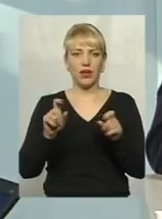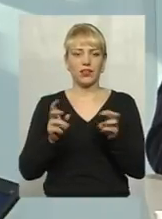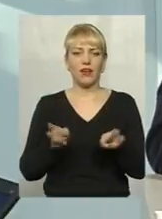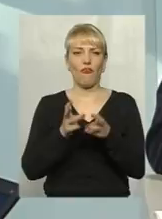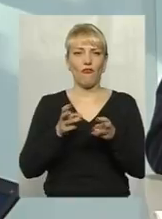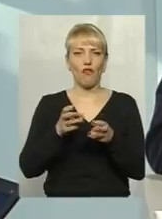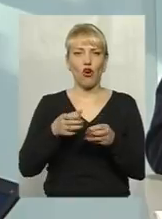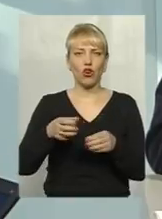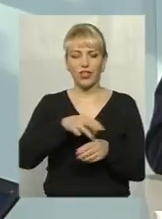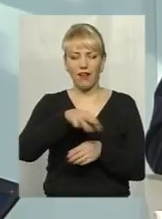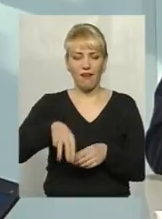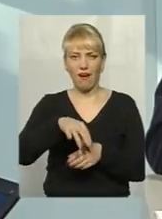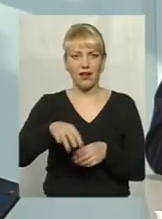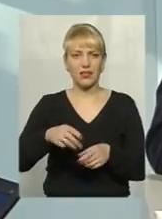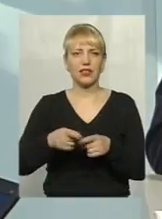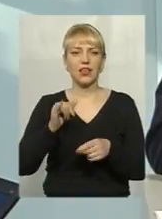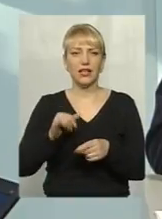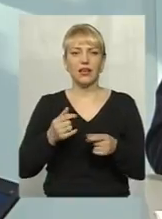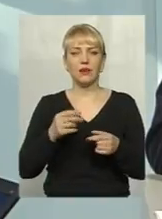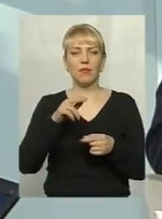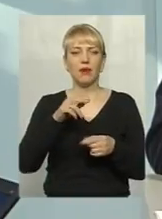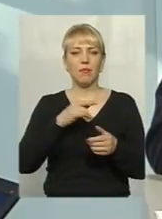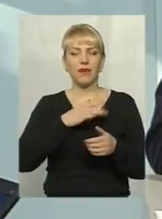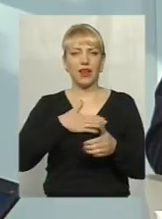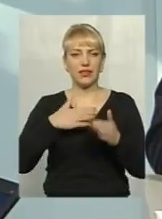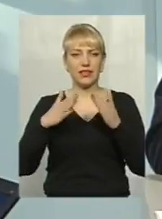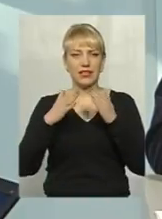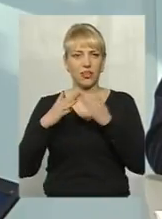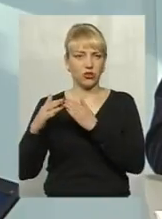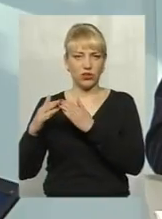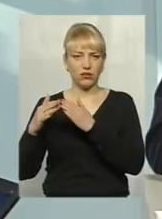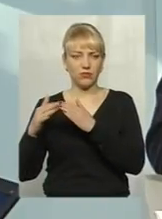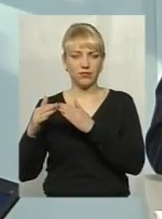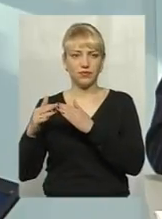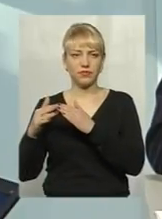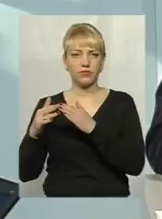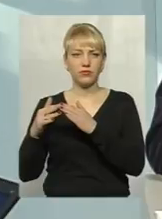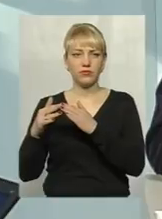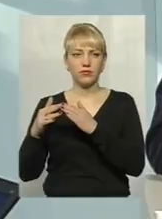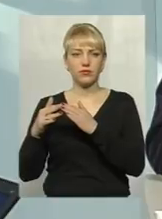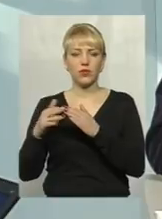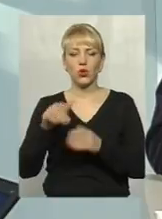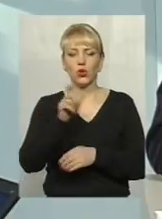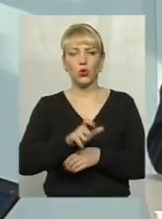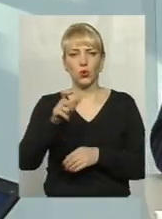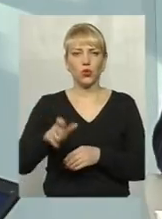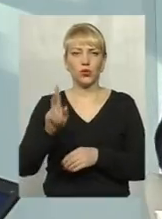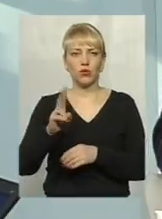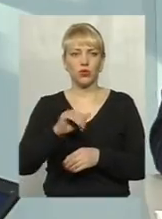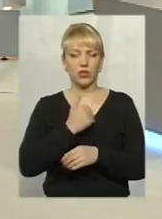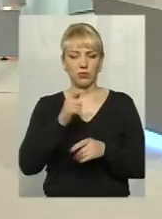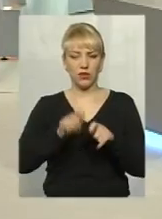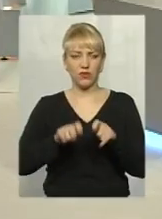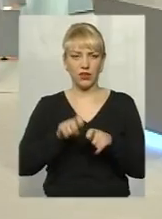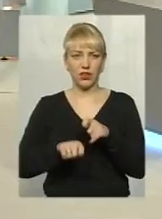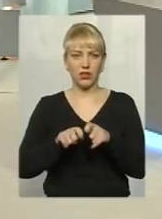В приватному секторі, в приватний сектор, людям, які хочуть перевірити